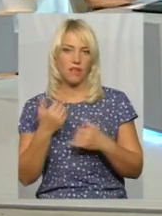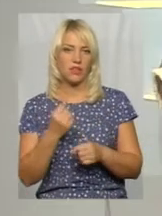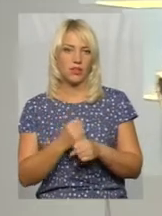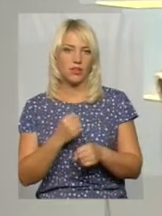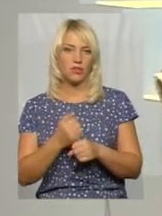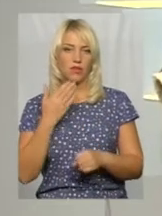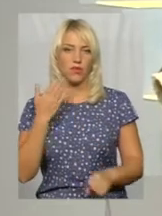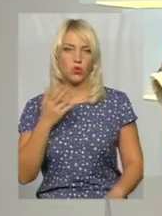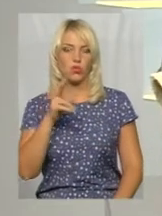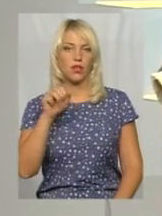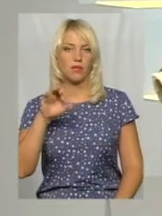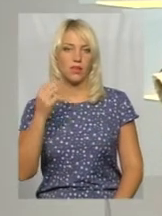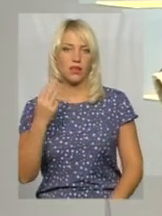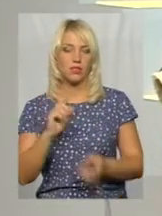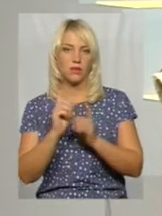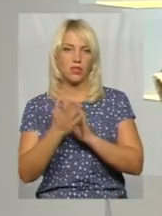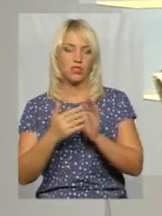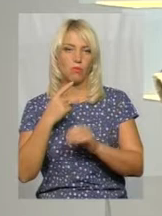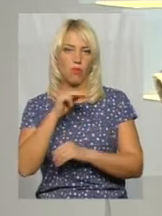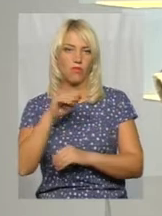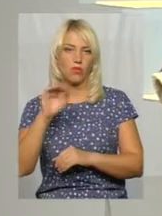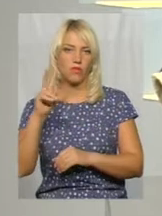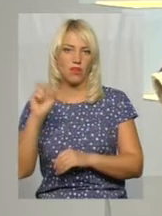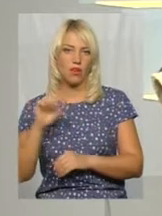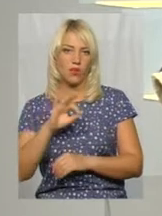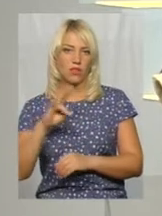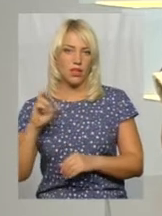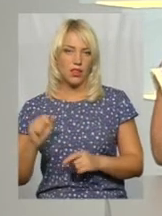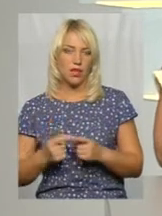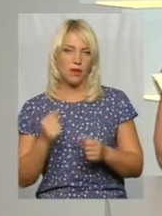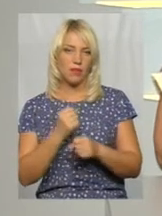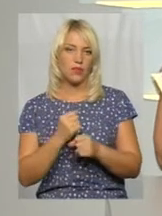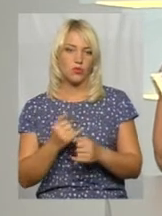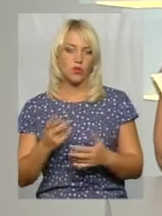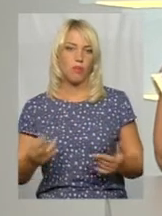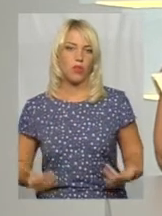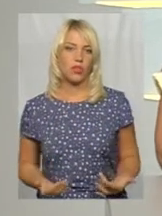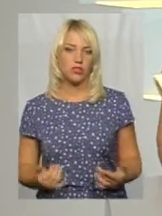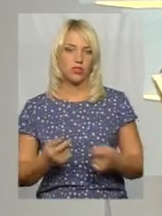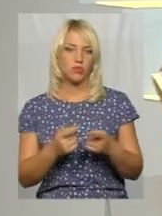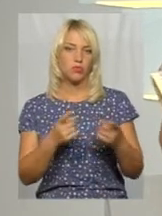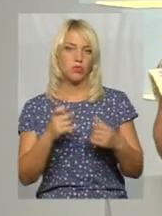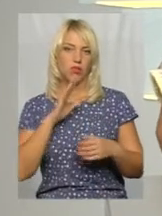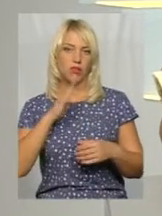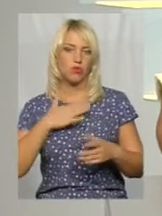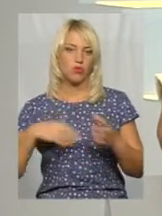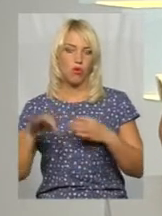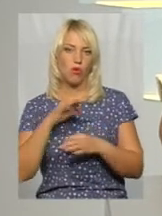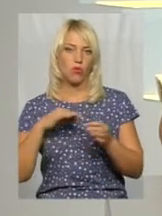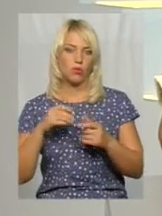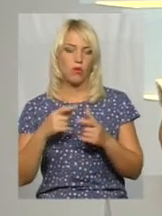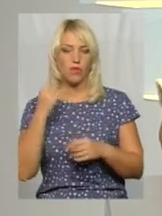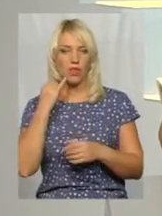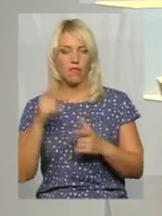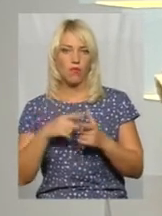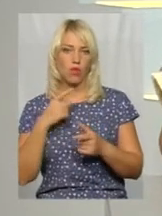ведуча Олена Киміняш із сурдоперекладачем Оксаною Фіновською. Працюємо наживо, тож долучайтеся до розмови або телефоном, або пишіть